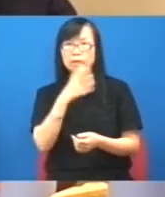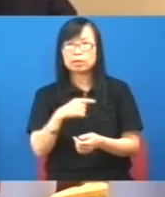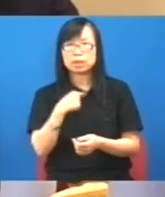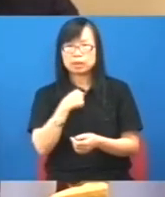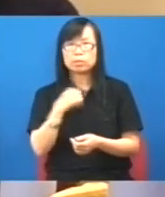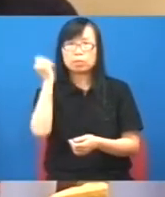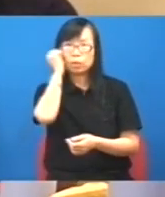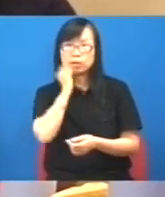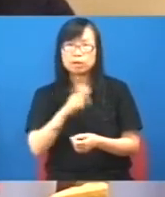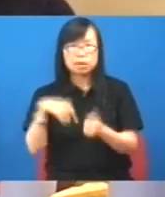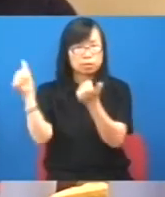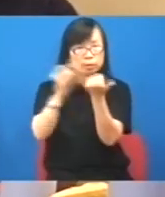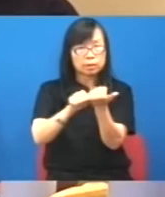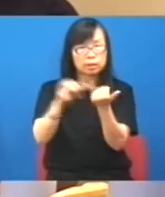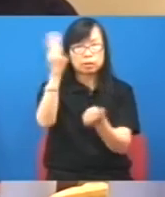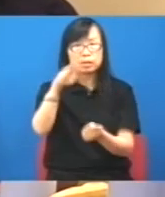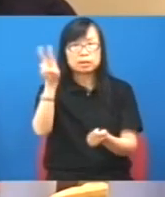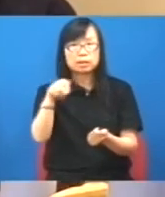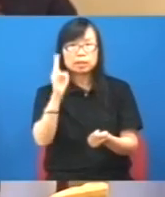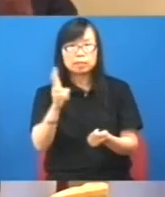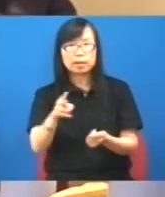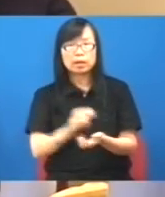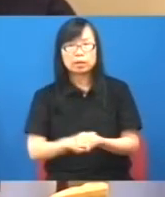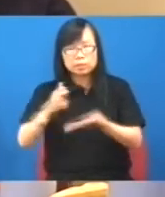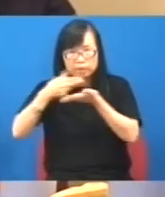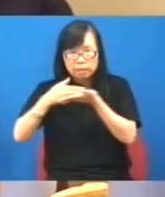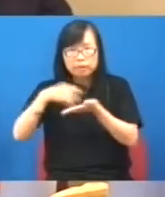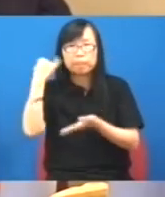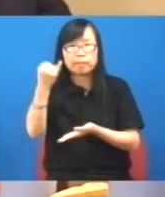的老人家靠你那2,200元去吃飯真糟糕